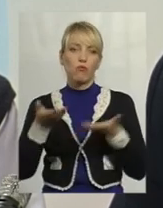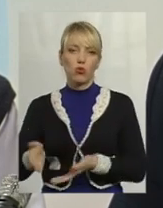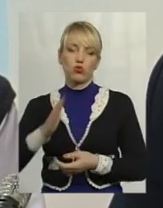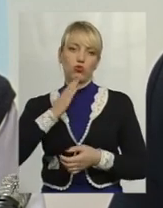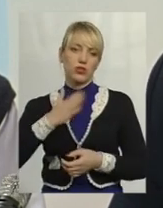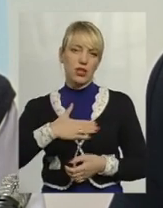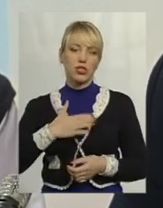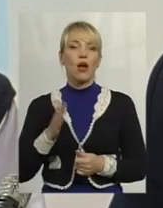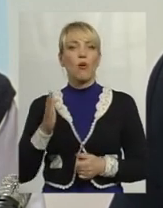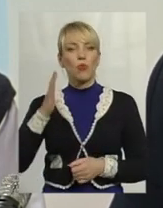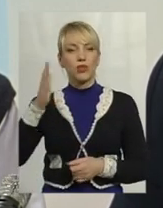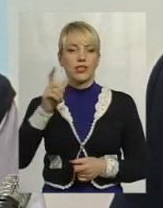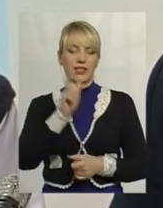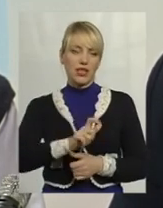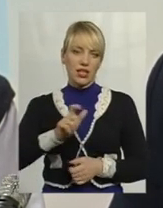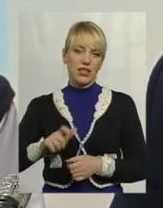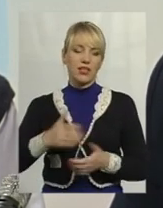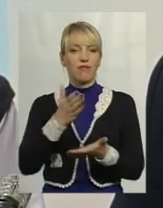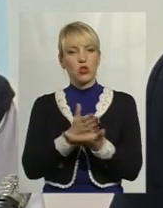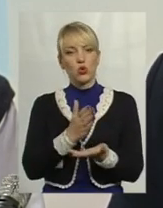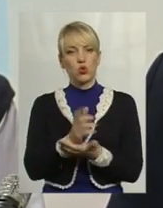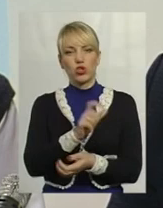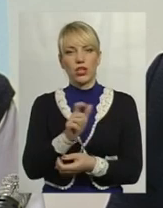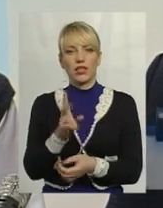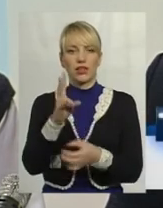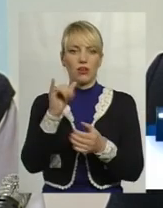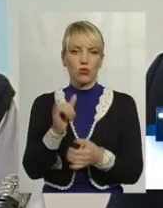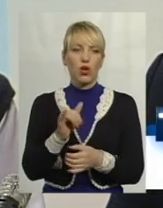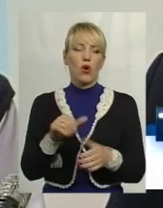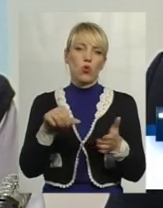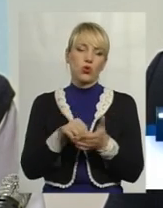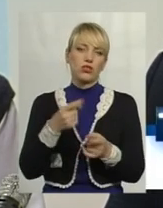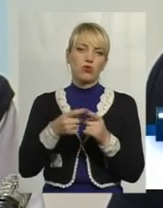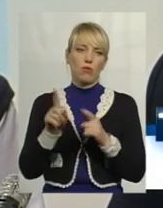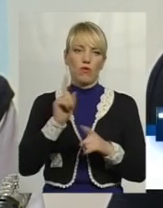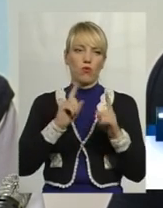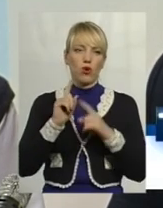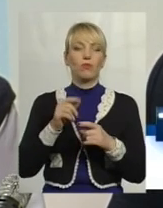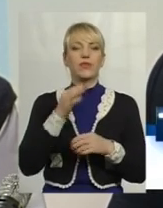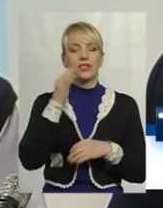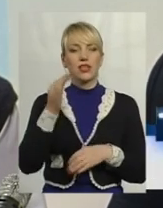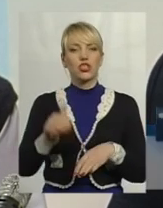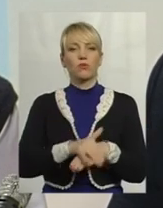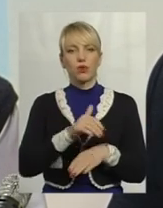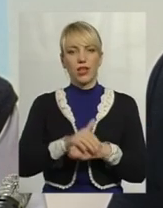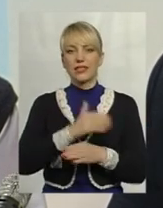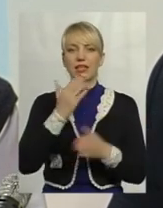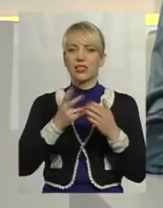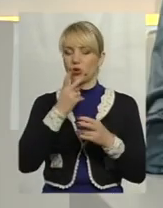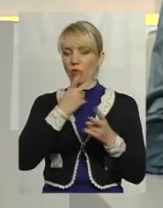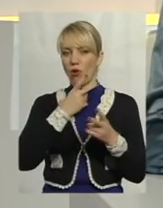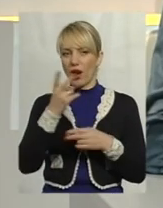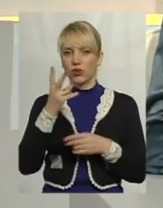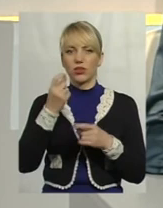потенційних клієнтів, існуючих клієнтів до участі у даному форумі. Скажіть, будь ласка, якщо поглянути